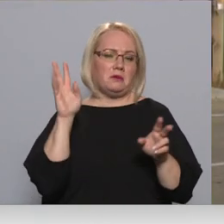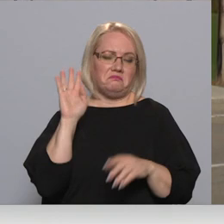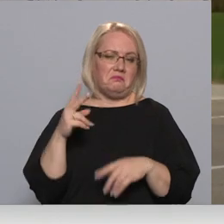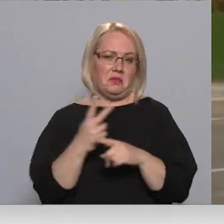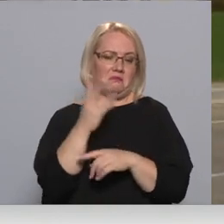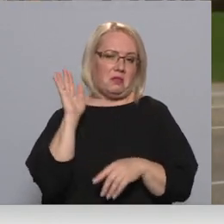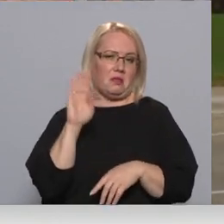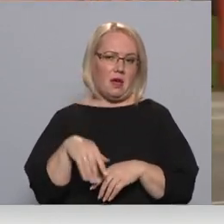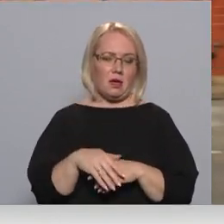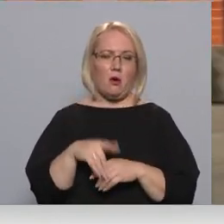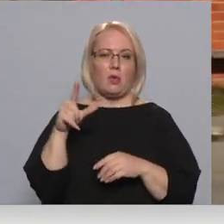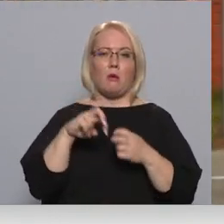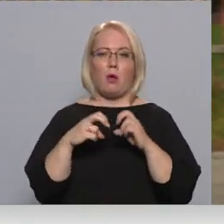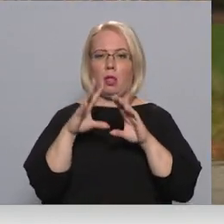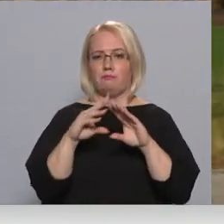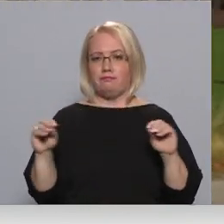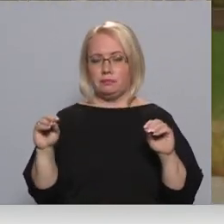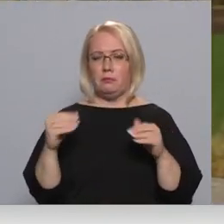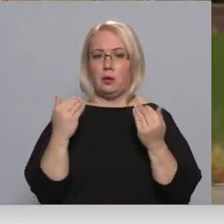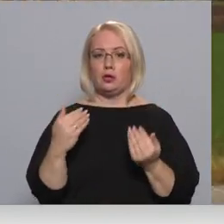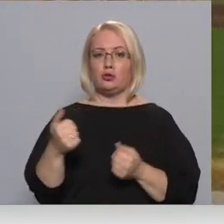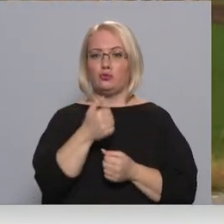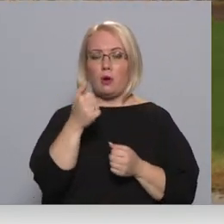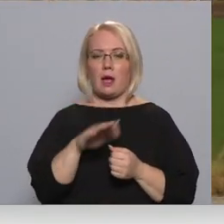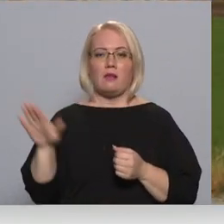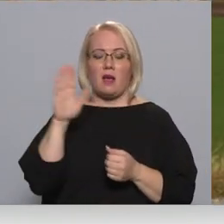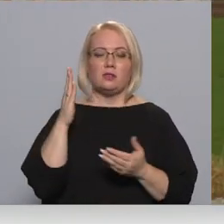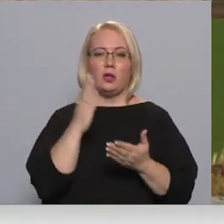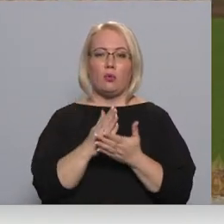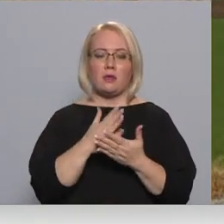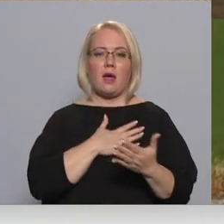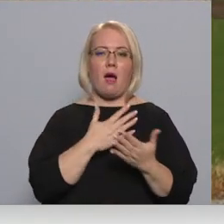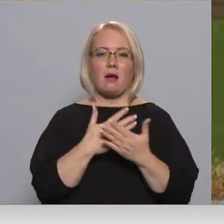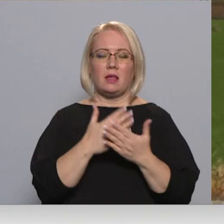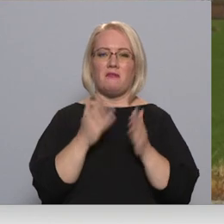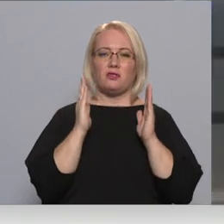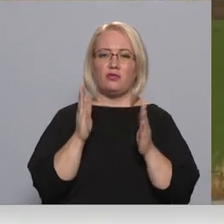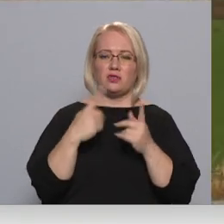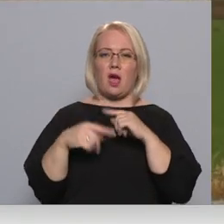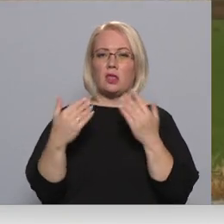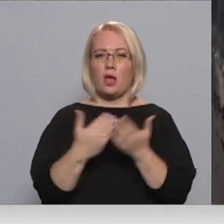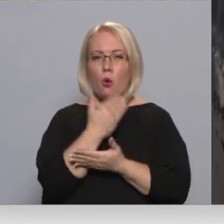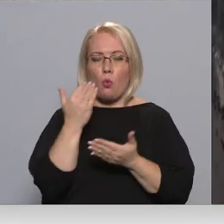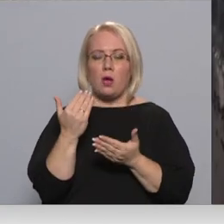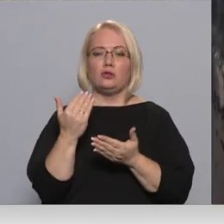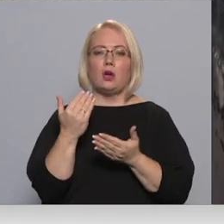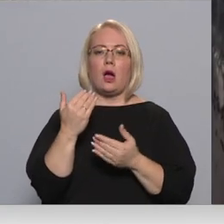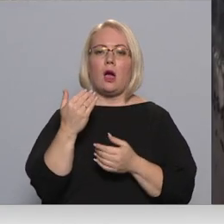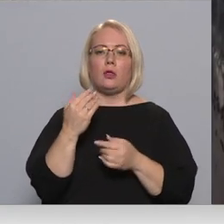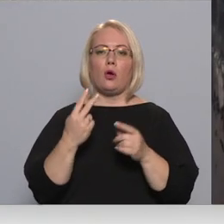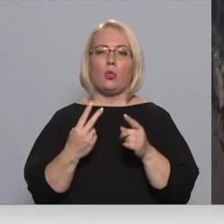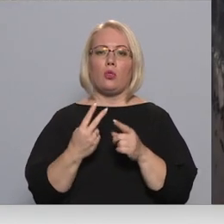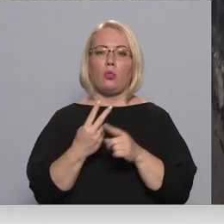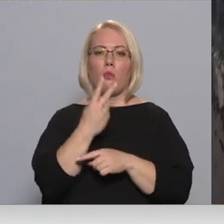problēma ir kā apklusta. Tomēr šogad, tā kā valstī notiek aktīva ceļu seguma atjaunošana uz dažādas nozīmes ceļiem, dubulto